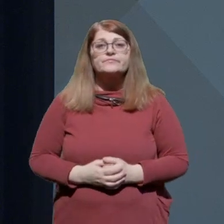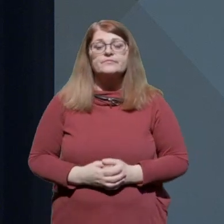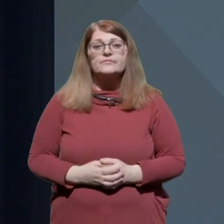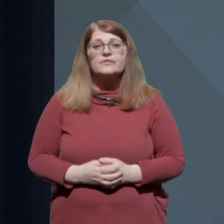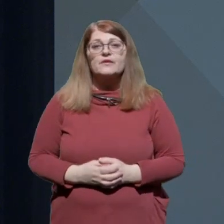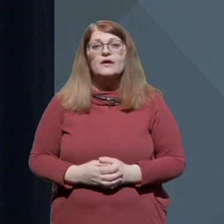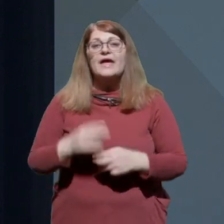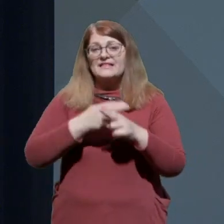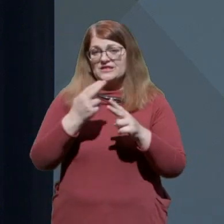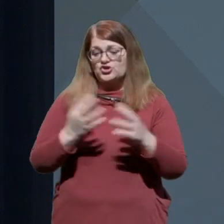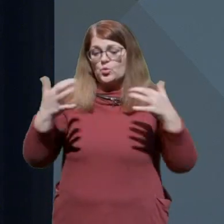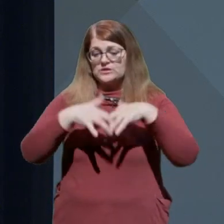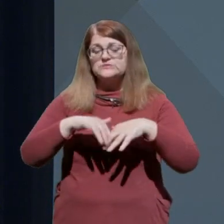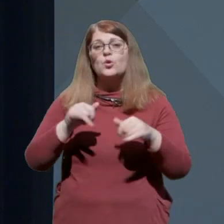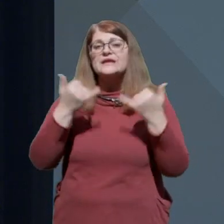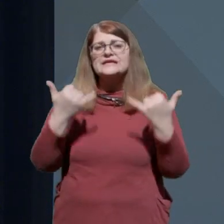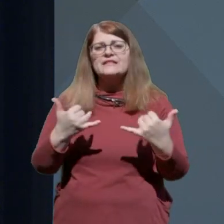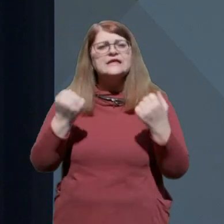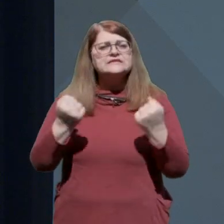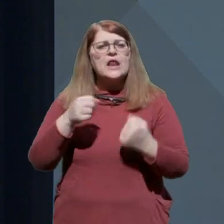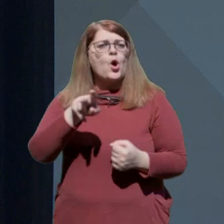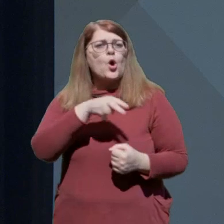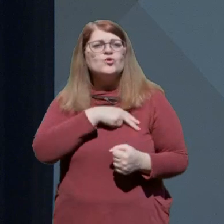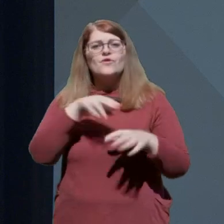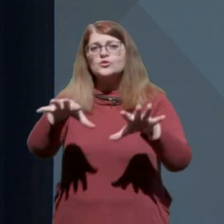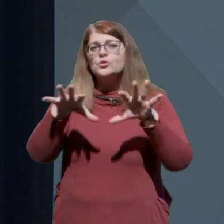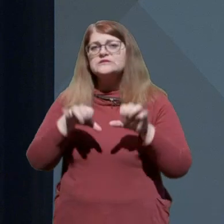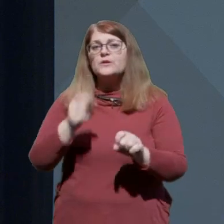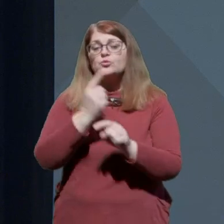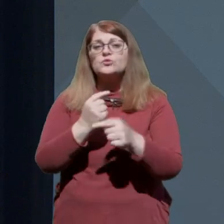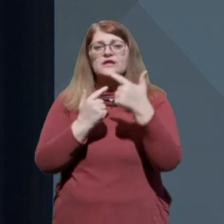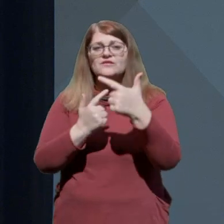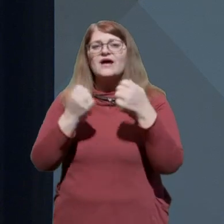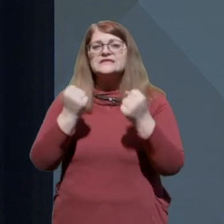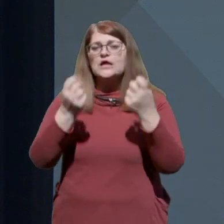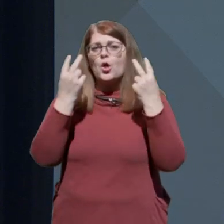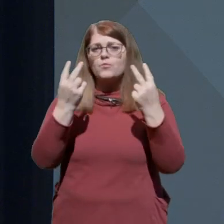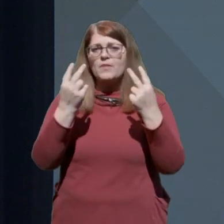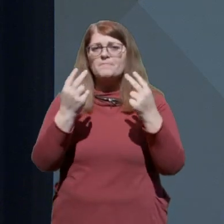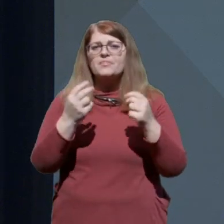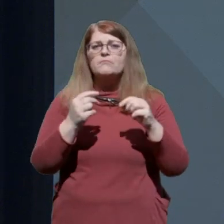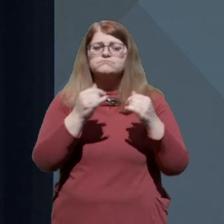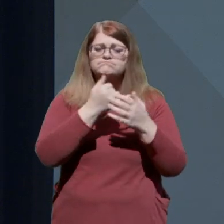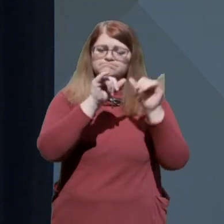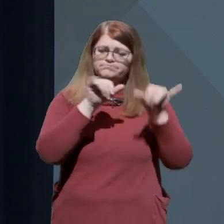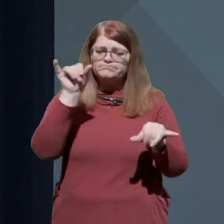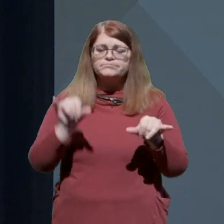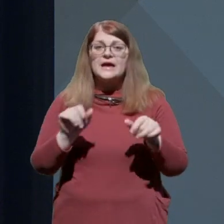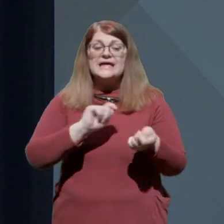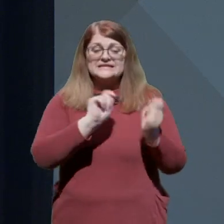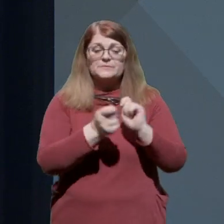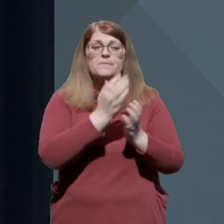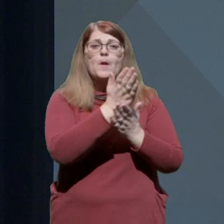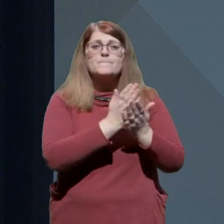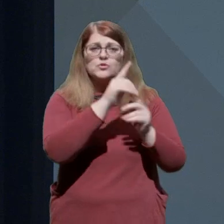Državni zbor je danes zelo odgovorno sprejel tudi dva zelo pomembna akta. Spremembo poslovnika si